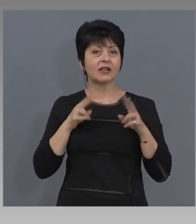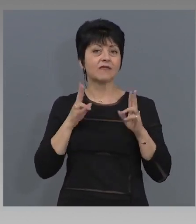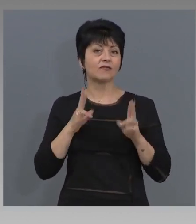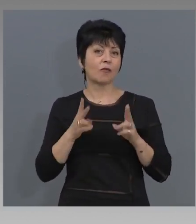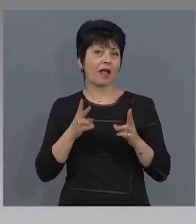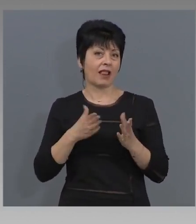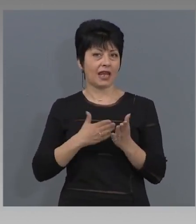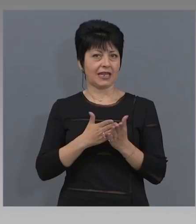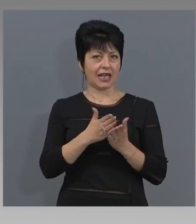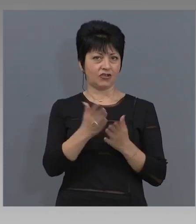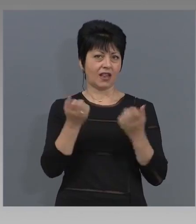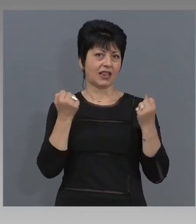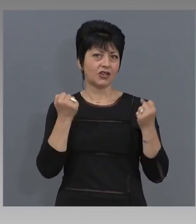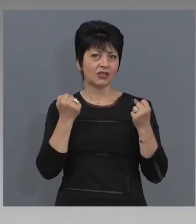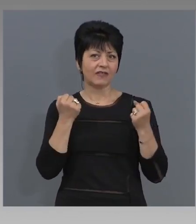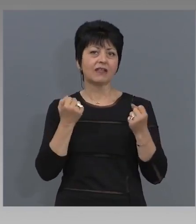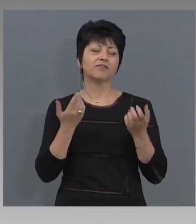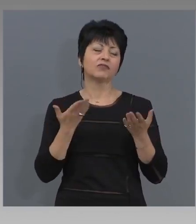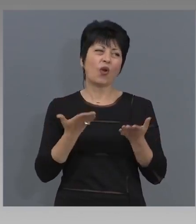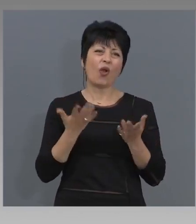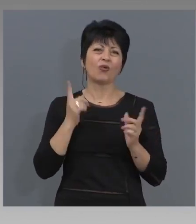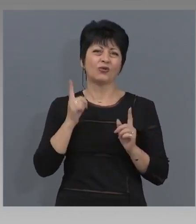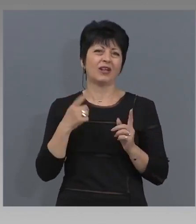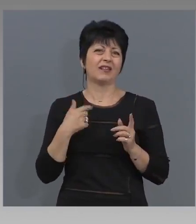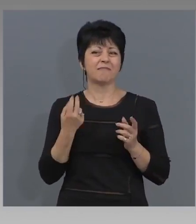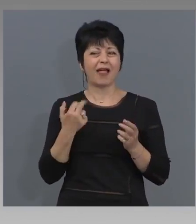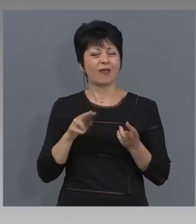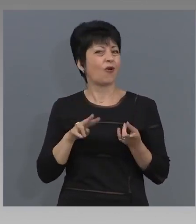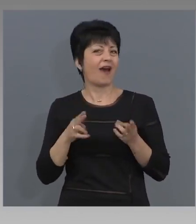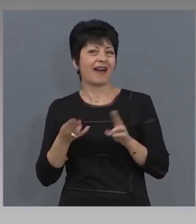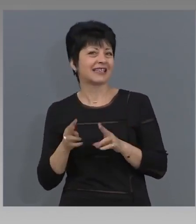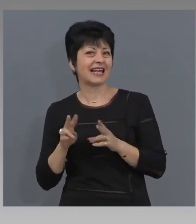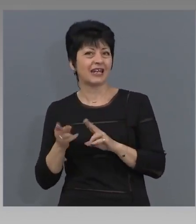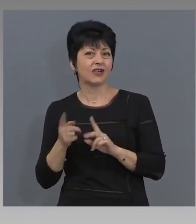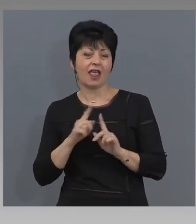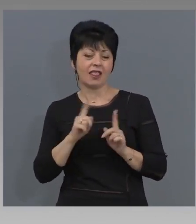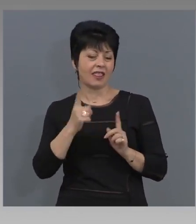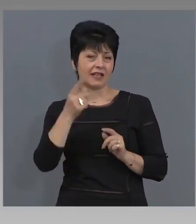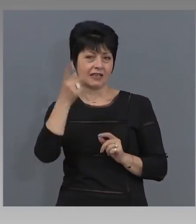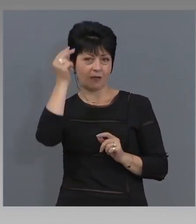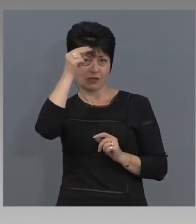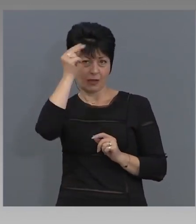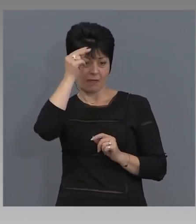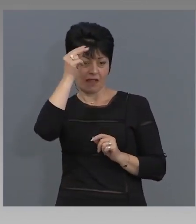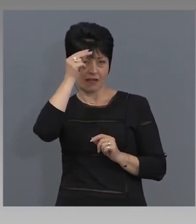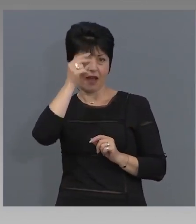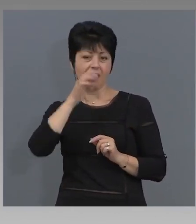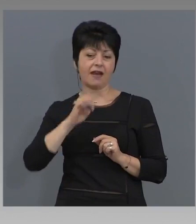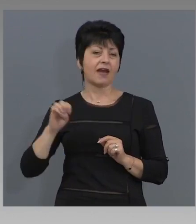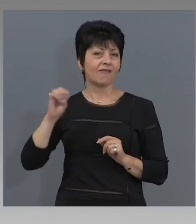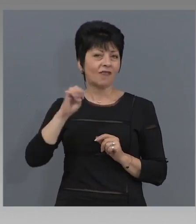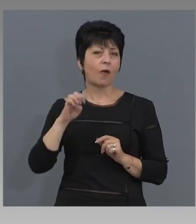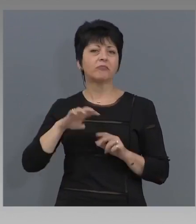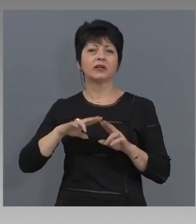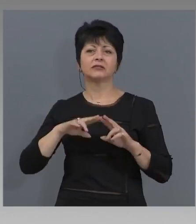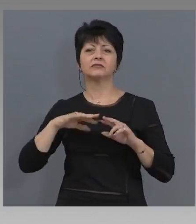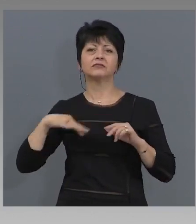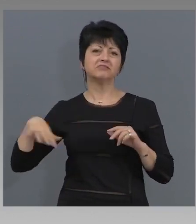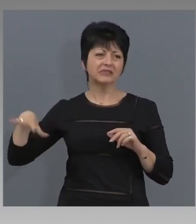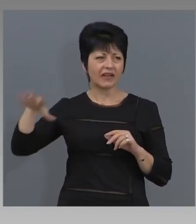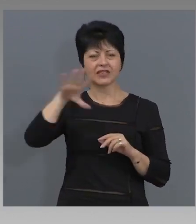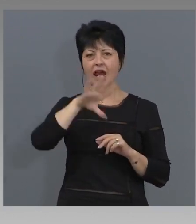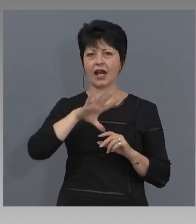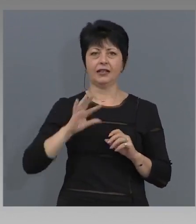и той да бъде различен в тази ситуация. Не само за България, не само за Европа, но в цялата страна. Така че,